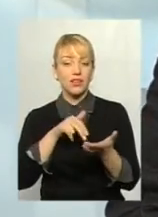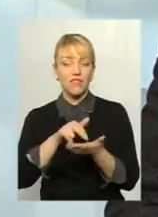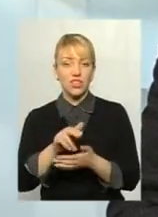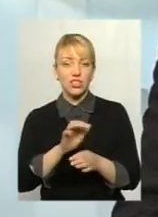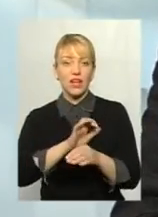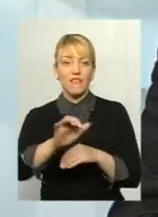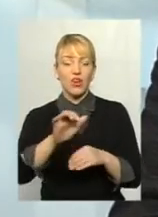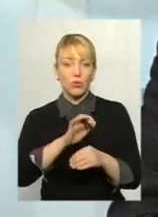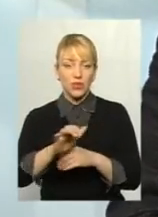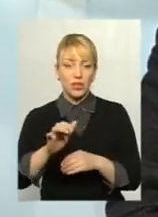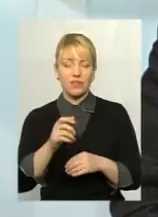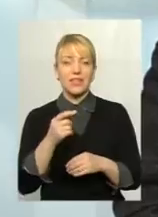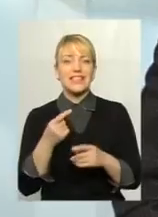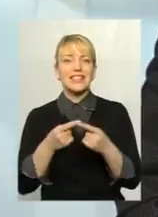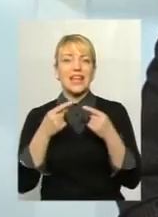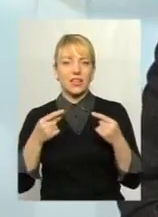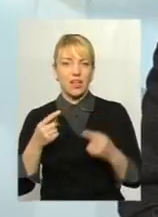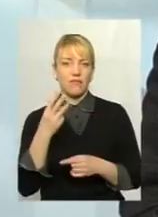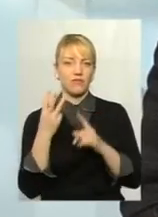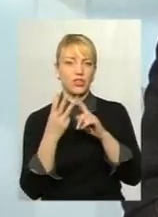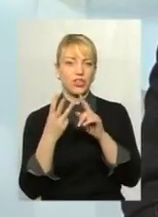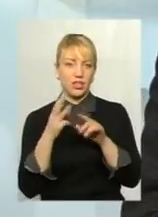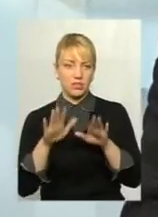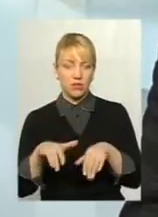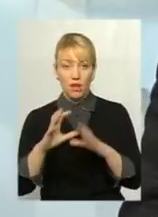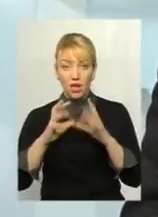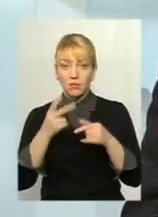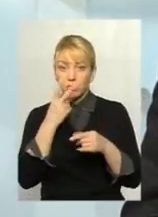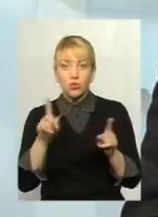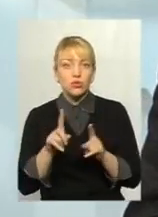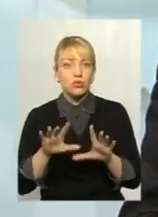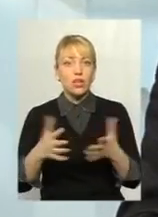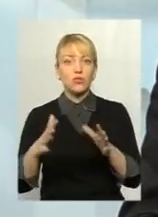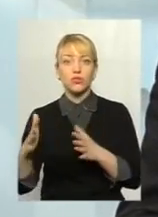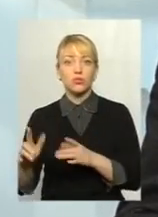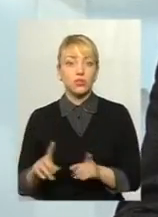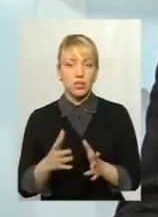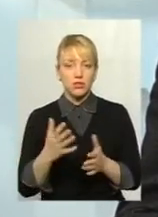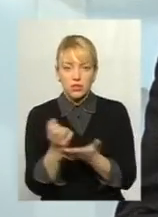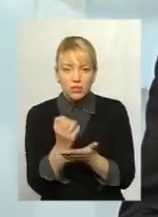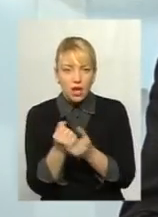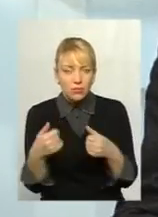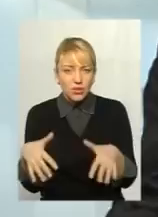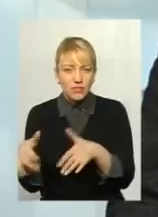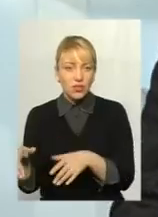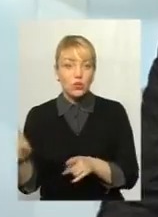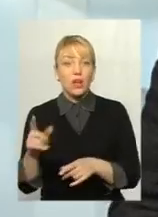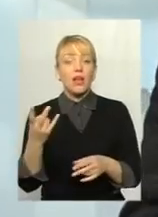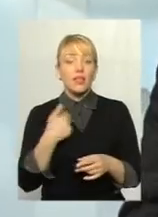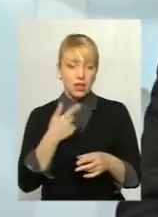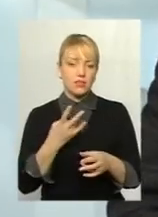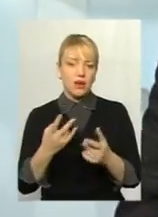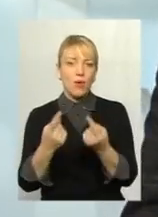по експорту, ми дуже потужні. І світ подивився, господи, що сталося? Вони не можуть заробітки втрачають. Тому нас треба просто